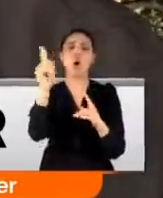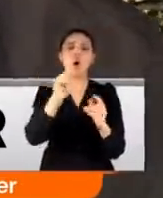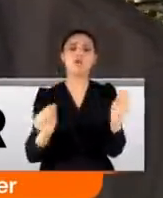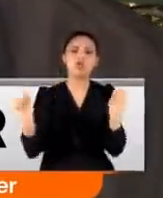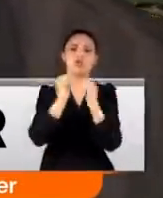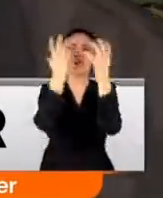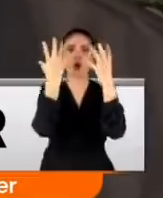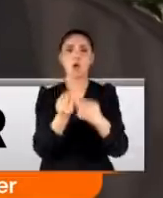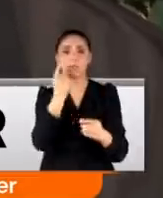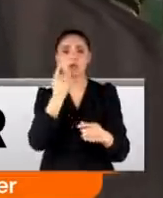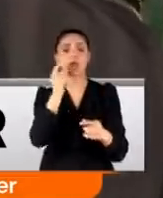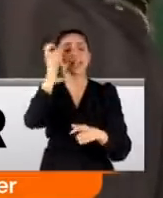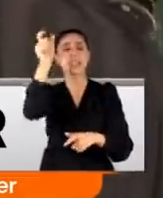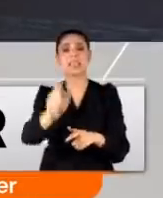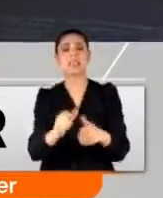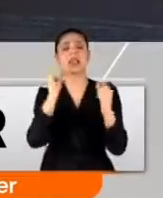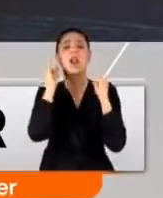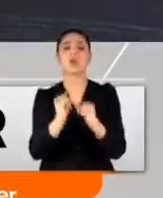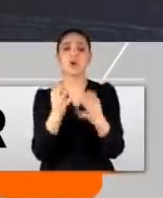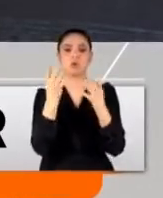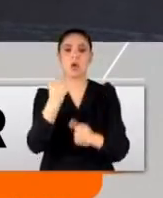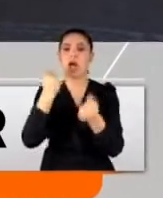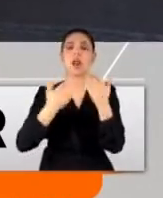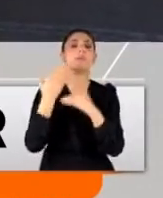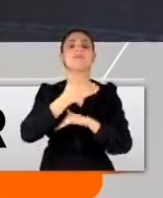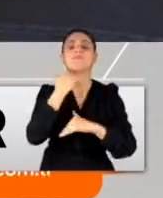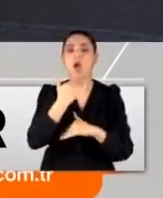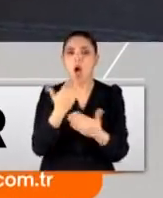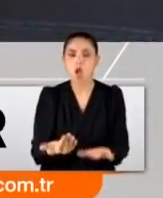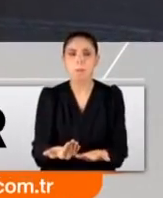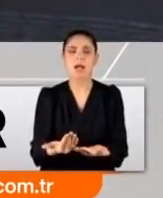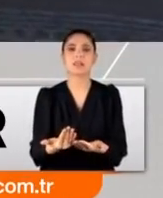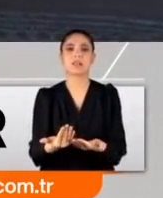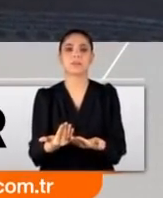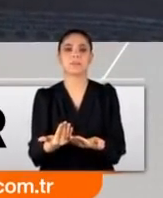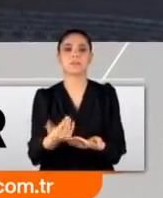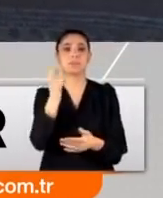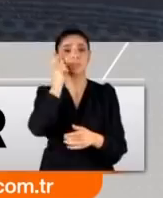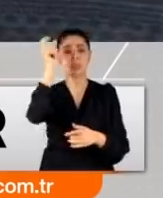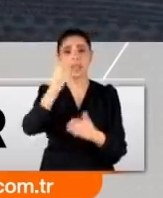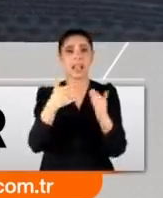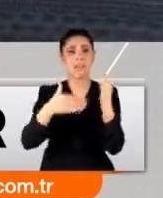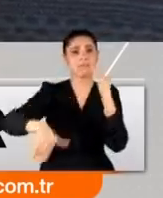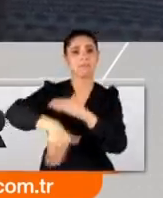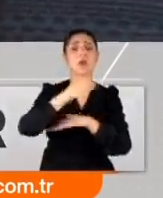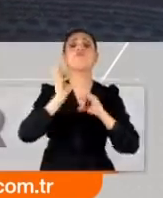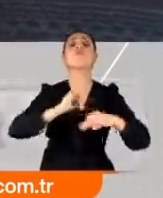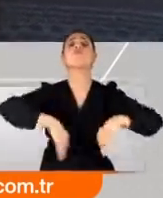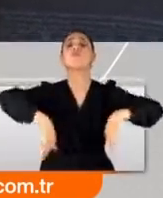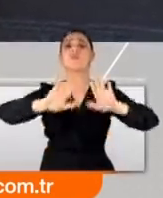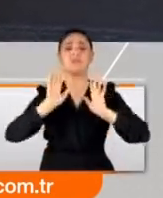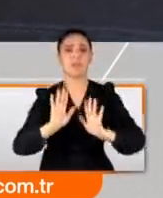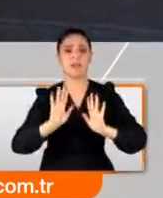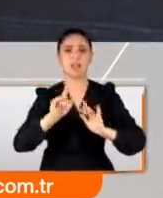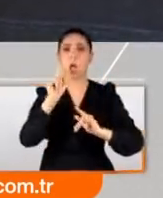dert eklemek suretiyle insanlar helak olur. Araçta hiçbir yere gidilmez. Ondan sonra... İnsanlar evden çıkabilir mi öyle kar yağışı? Mümkün yok, mümkün